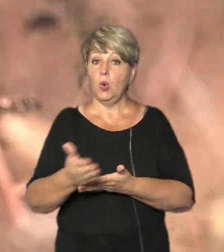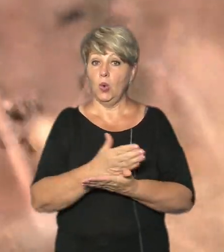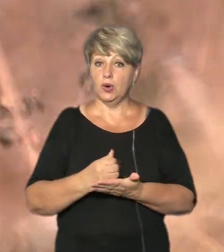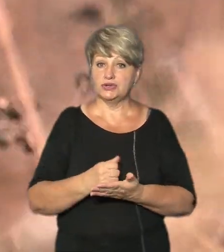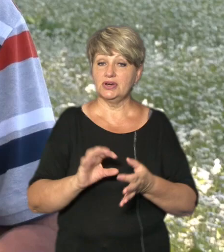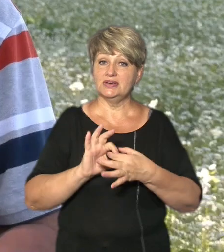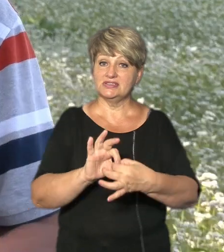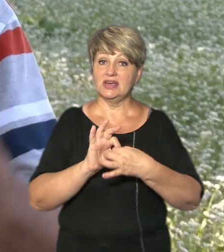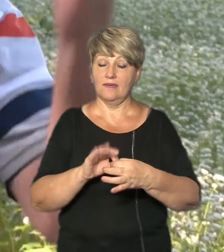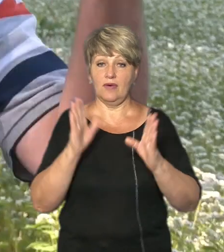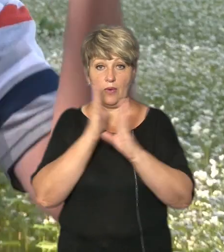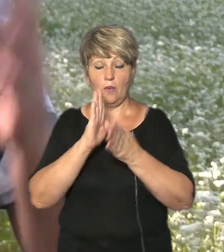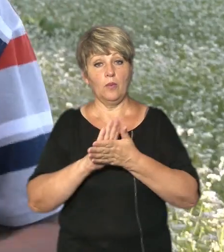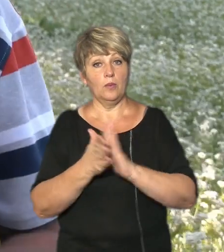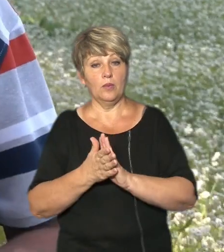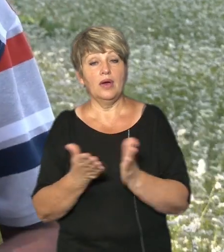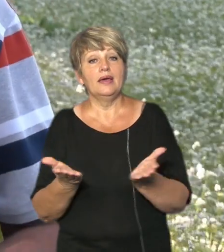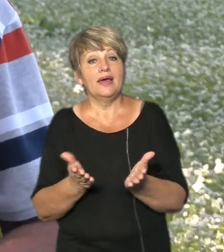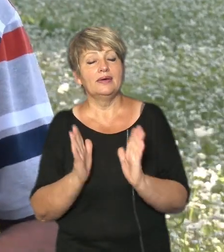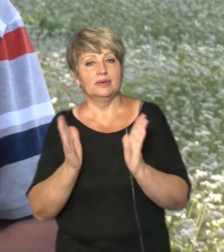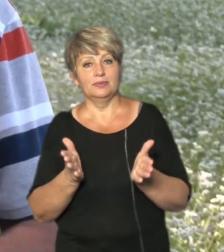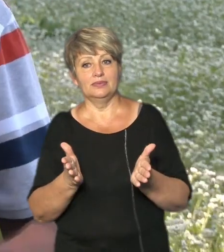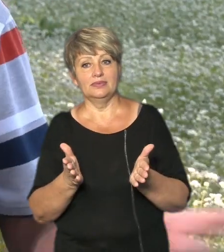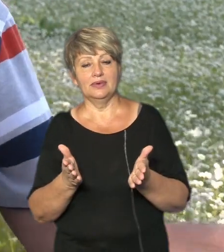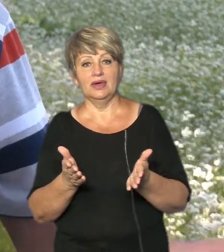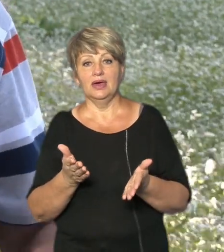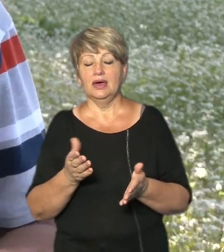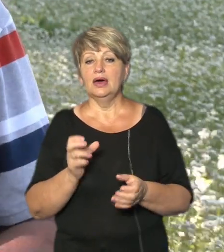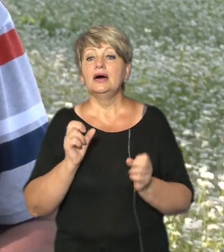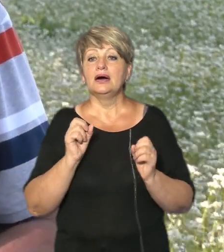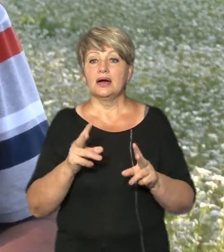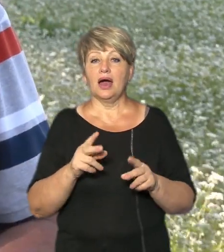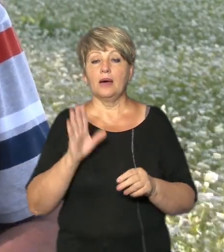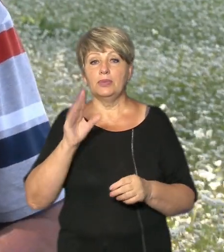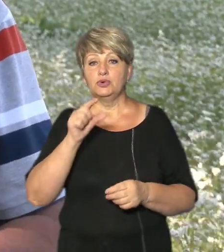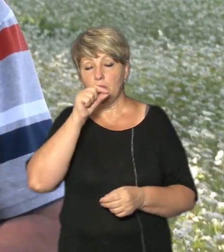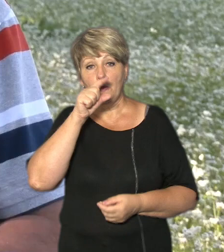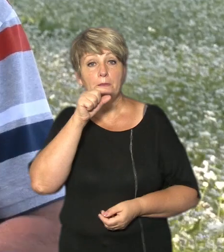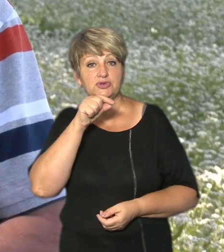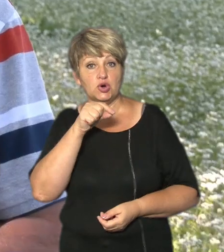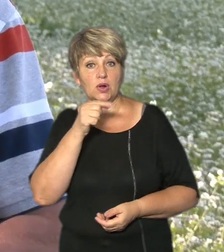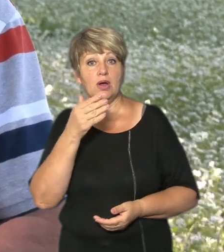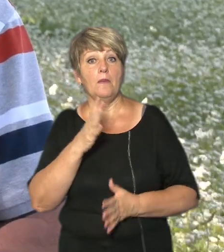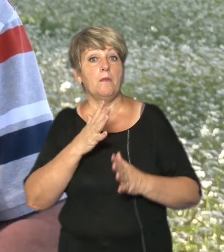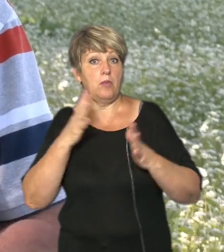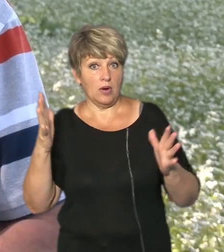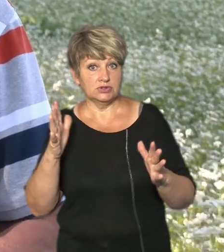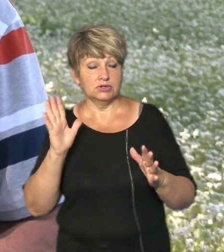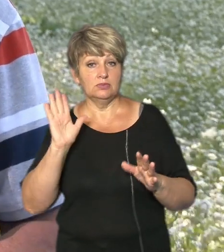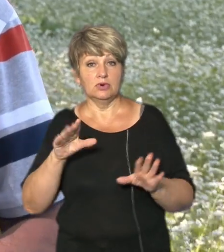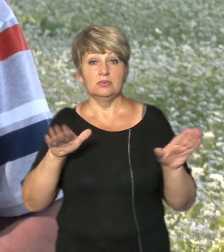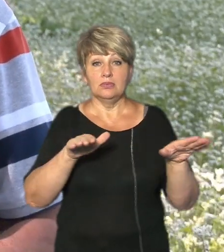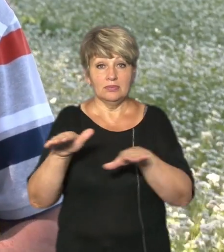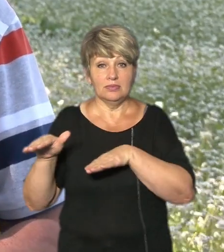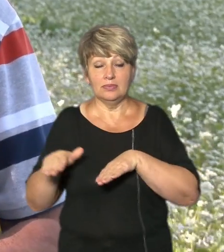додає пан Віктор Все залежить від погодні умови, і як дітимуть сюди бджоли Чим більше бджіл прилетить, тим більше вони